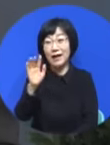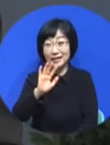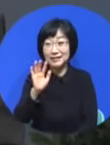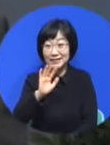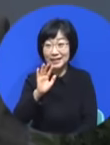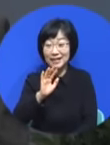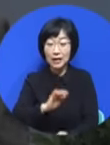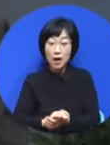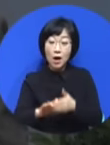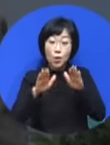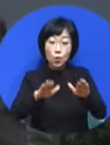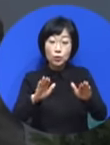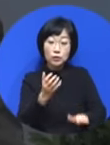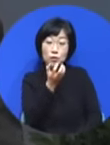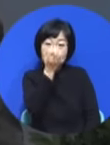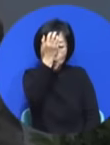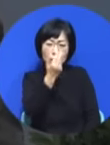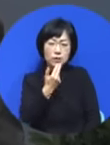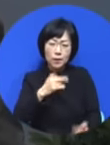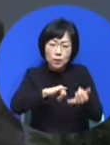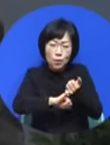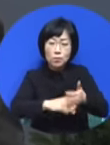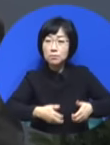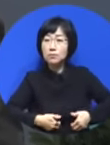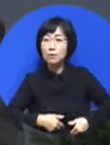요셉에게 필요한 것이 그게 아니라는 말입니다.